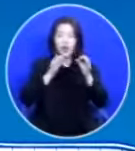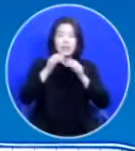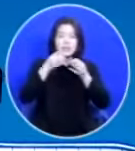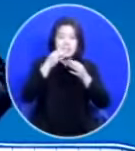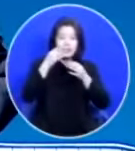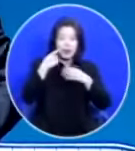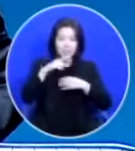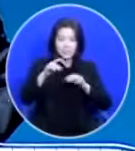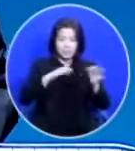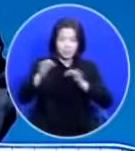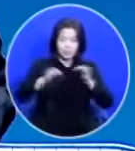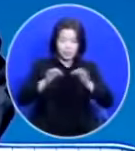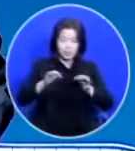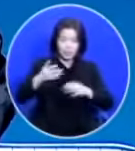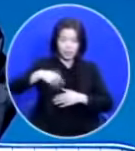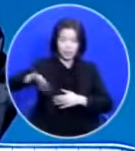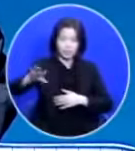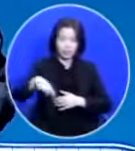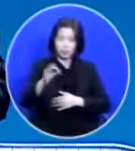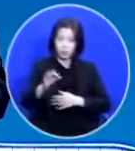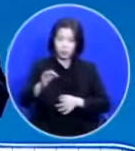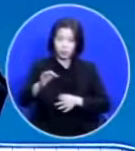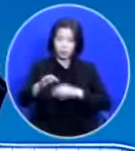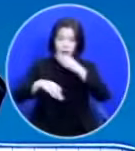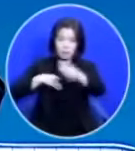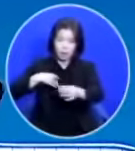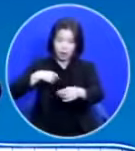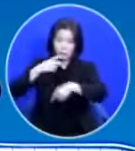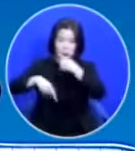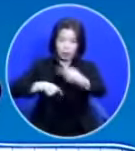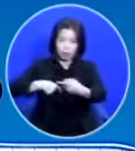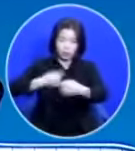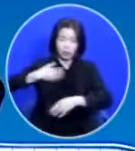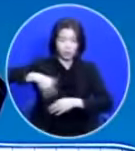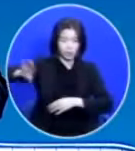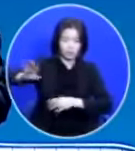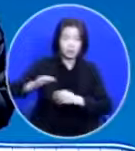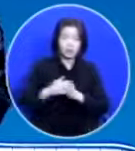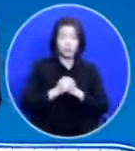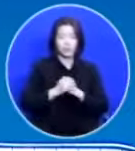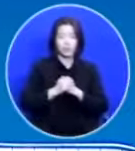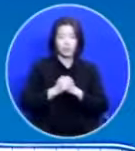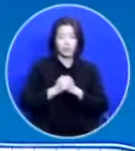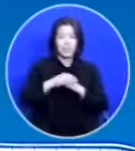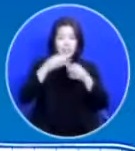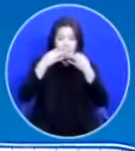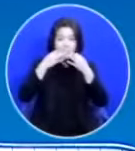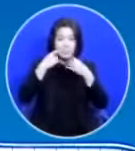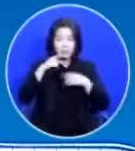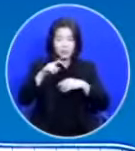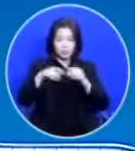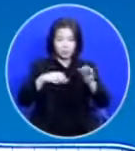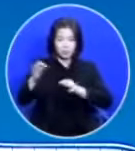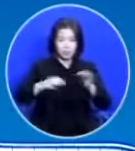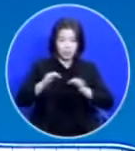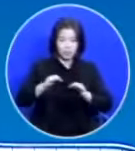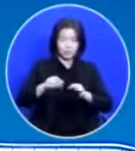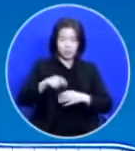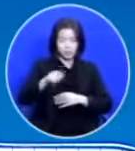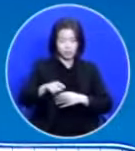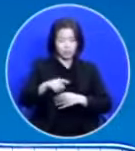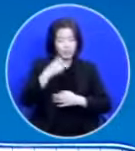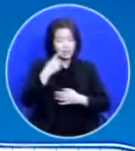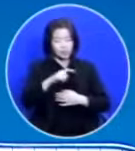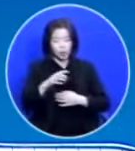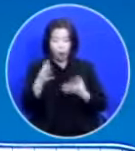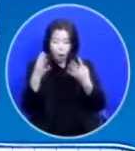금은방에 가서 이걸 돈으로 바꿔달라고 가져갔어요 금은방에서 그 금이 어느